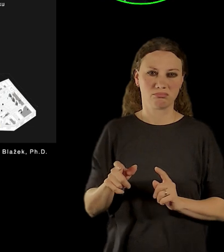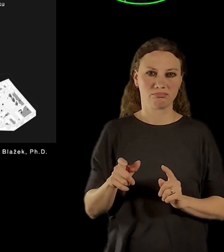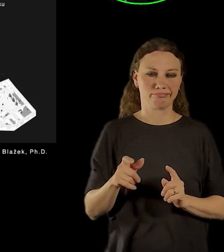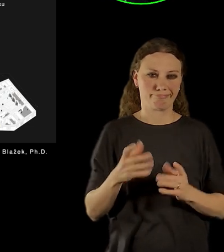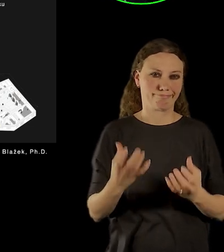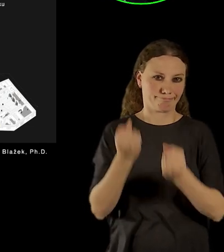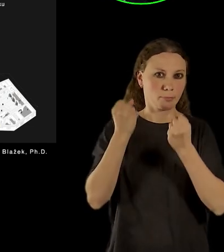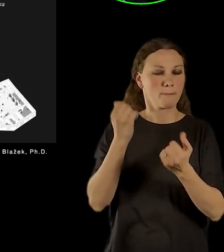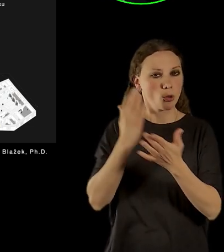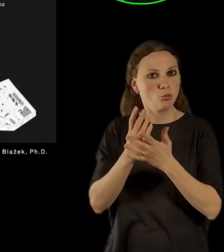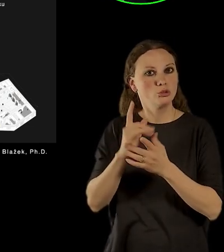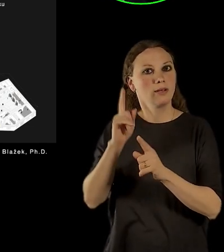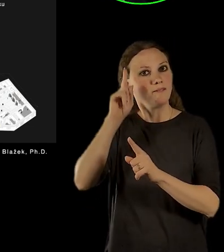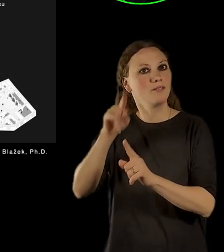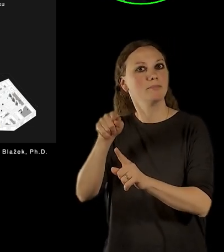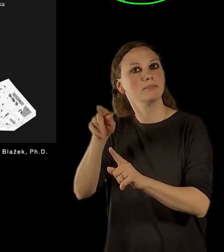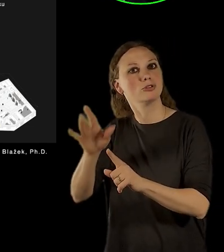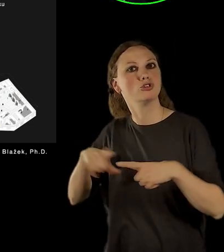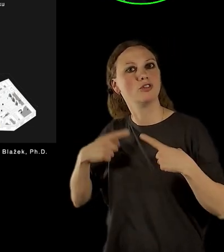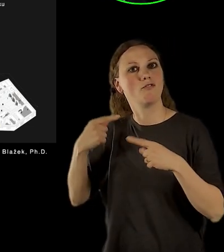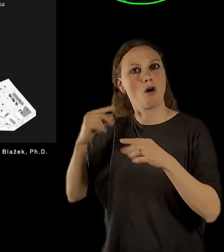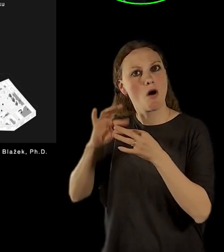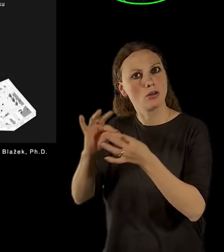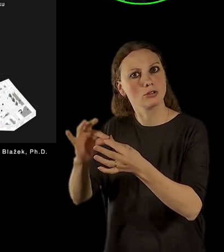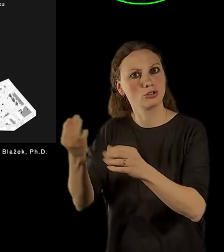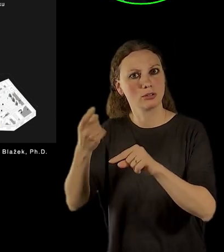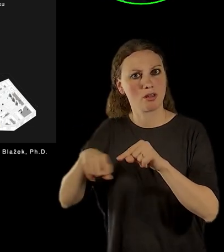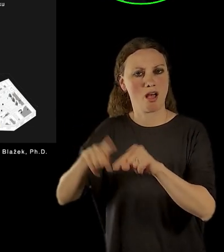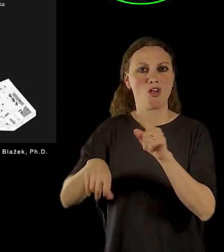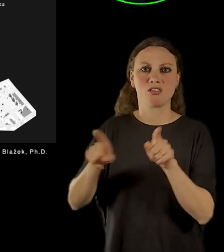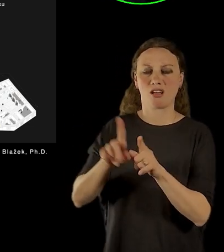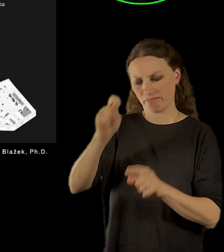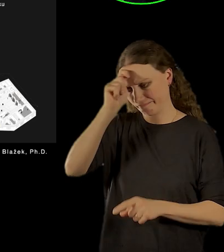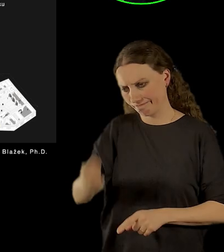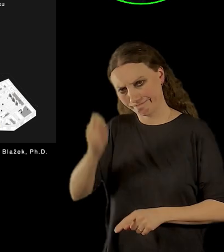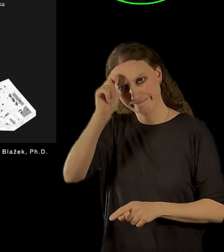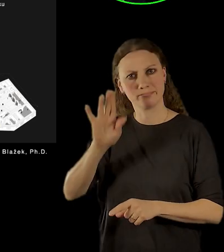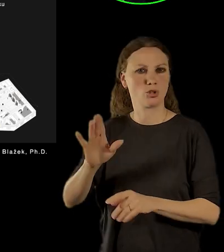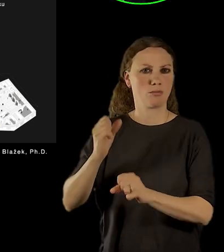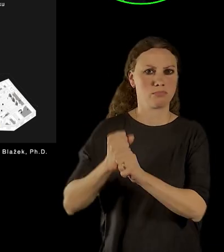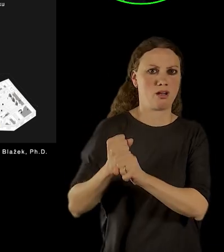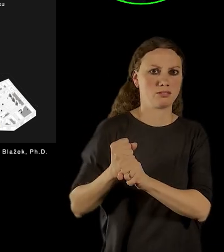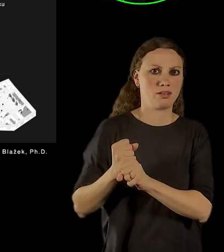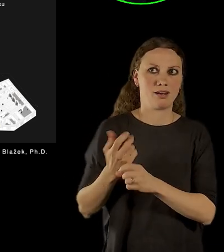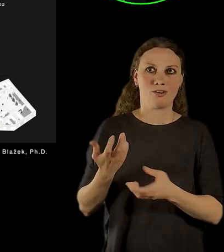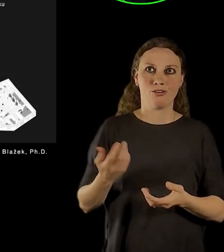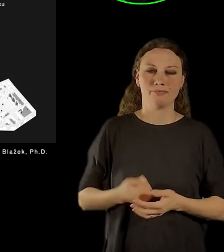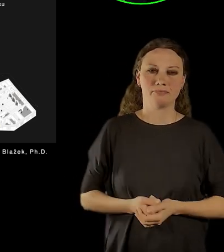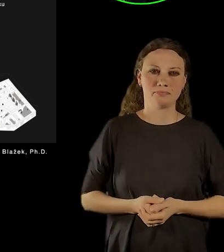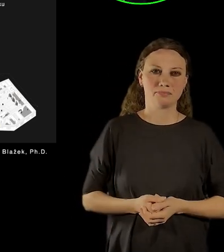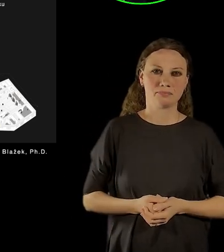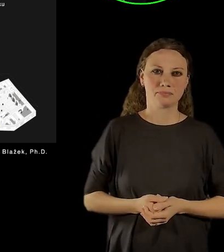řekl, i určité, určitý podíl, bych řekl, nebo nechci říkat najevitu, ale